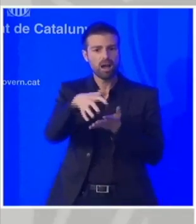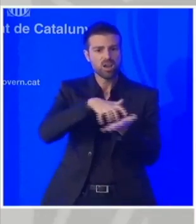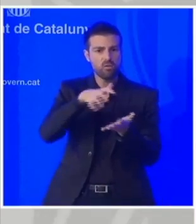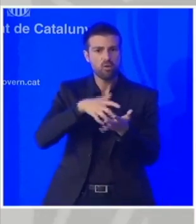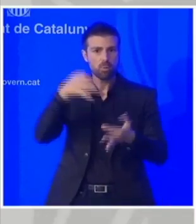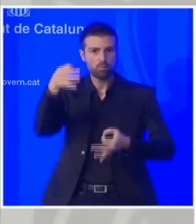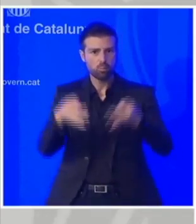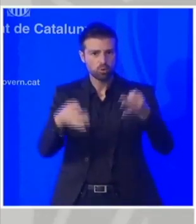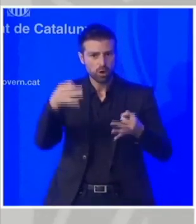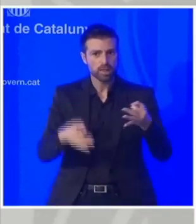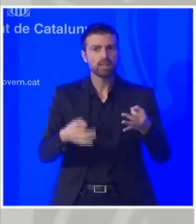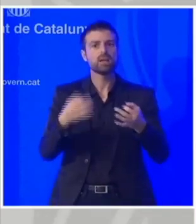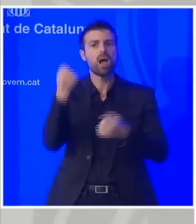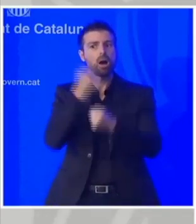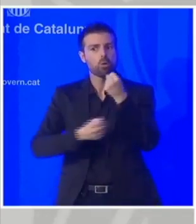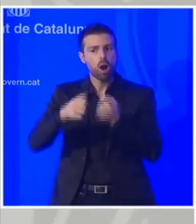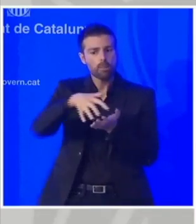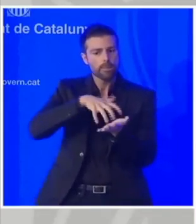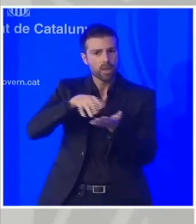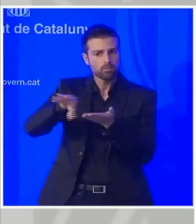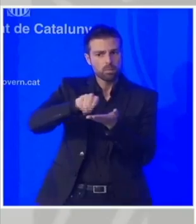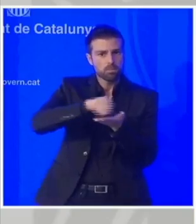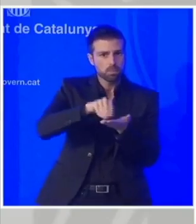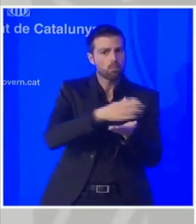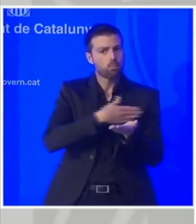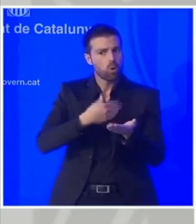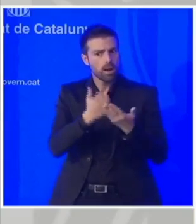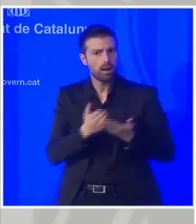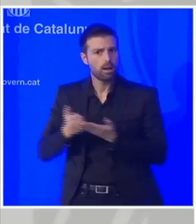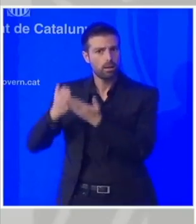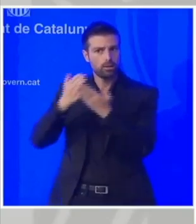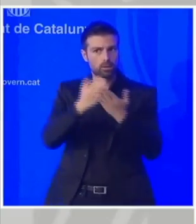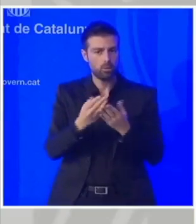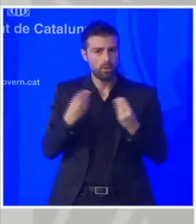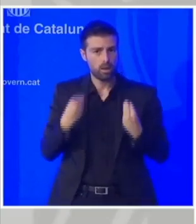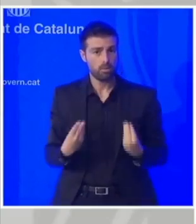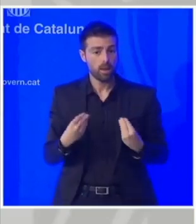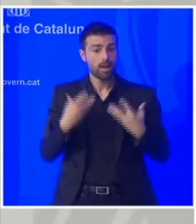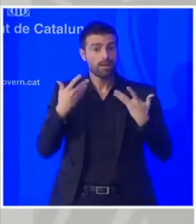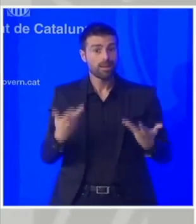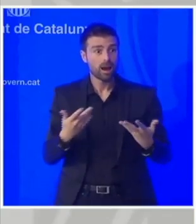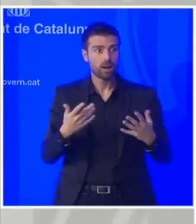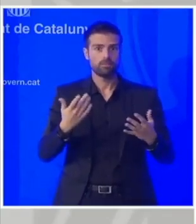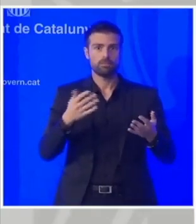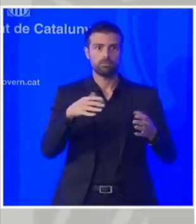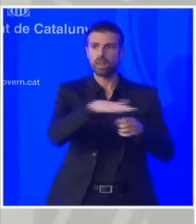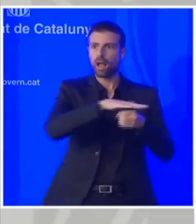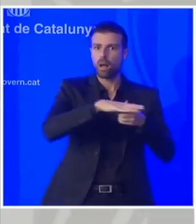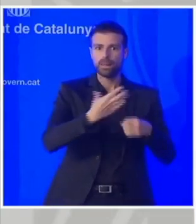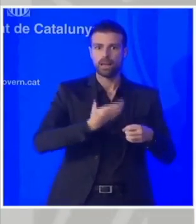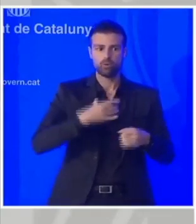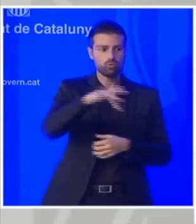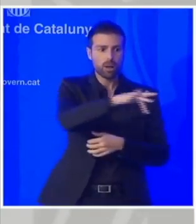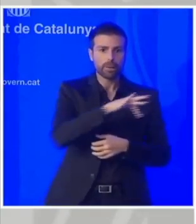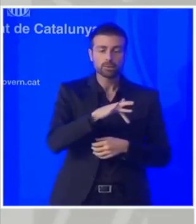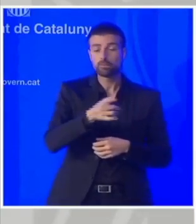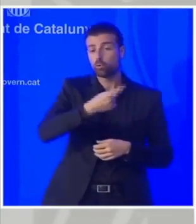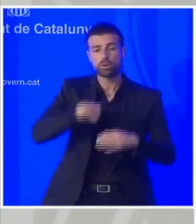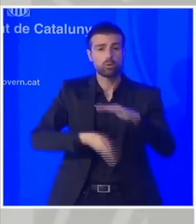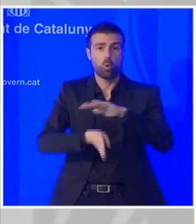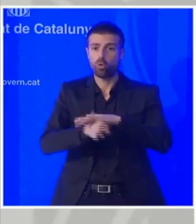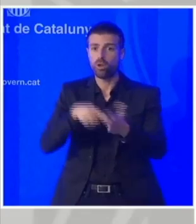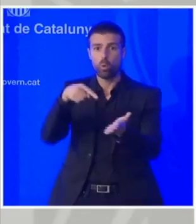jurídics i econòmics de l'administració catalana i a hores d'ara des del món municipal estem continuant reclamant